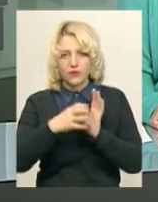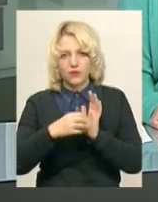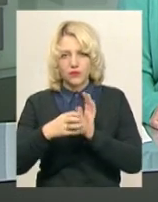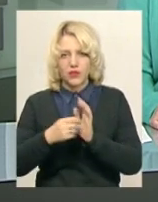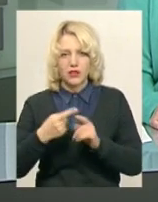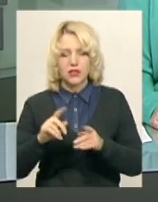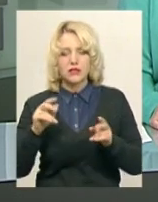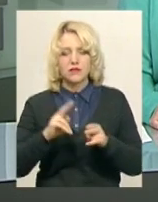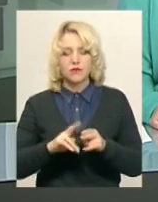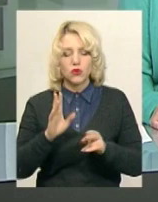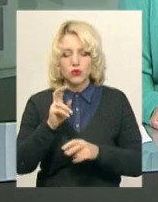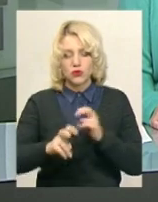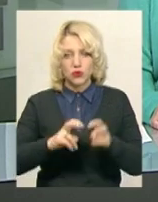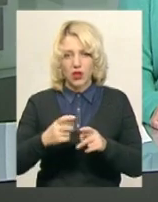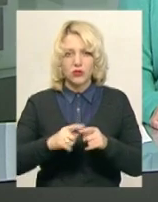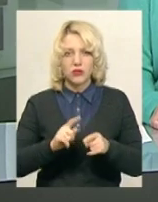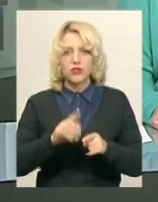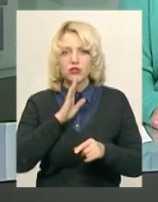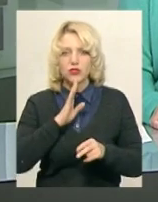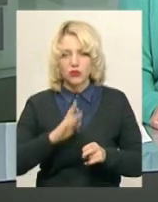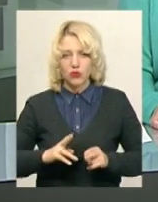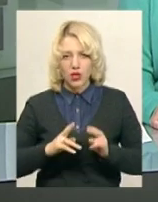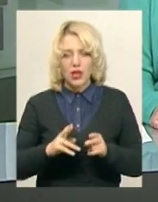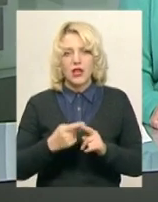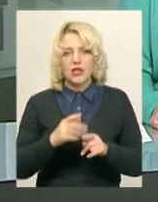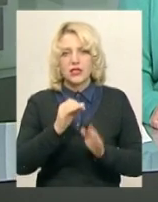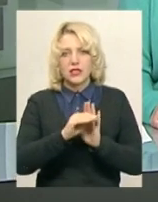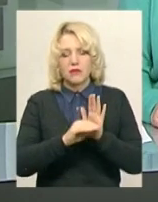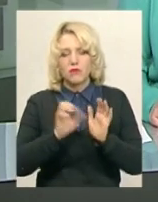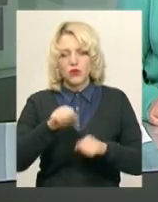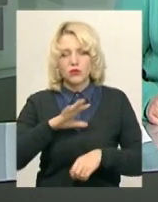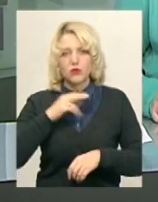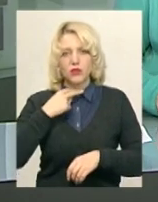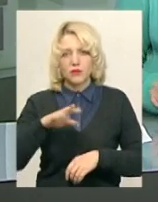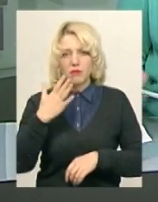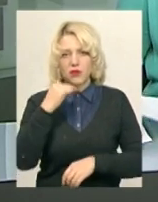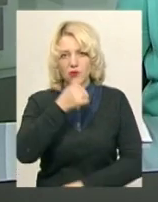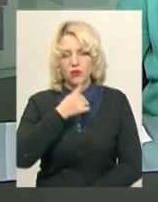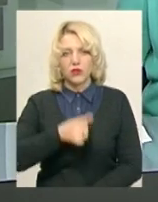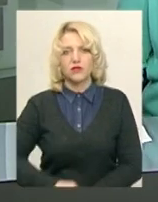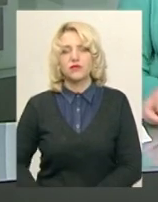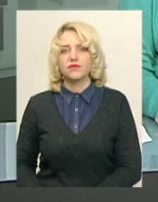умисне вбивство матір'ю своєї дитини. Санкція статті передбачає позбавлення волі до 5 років.